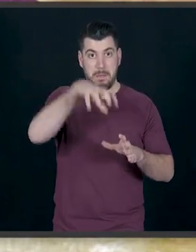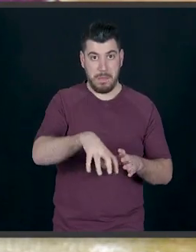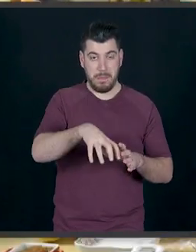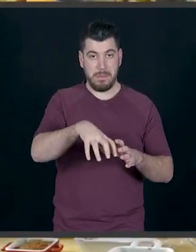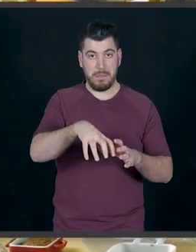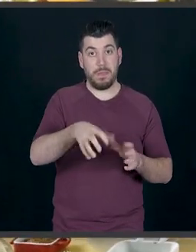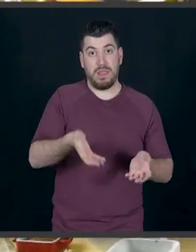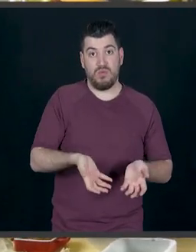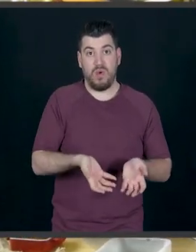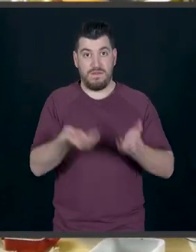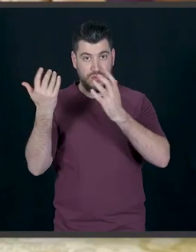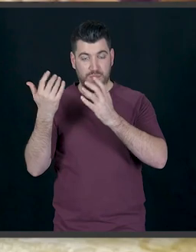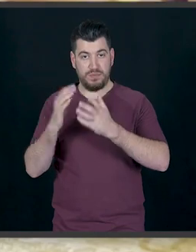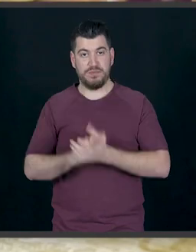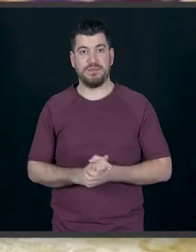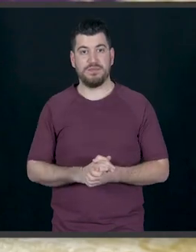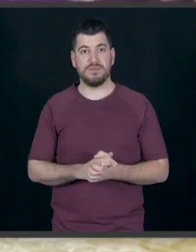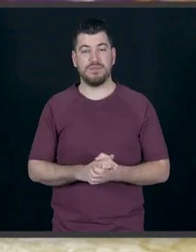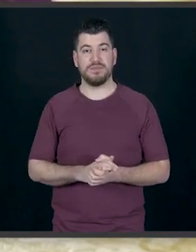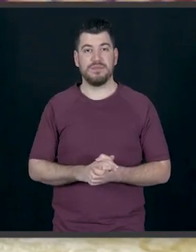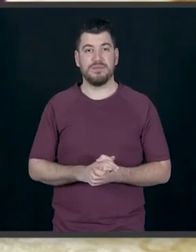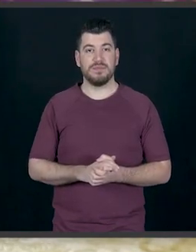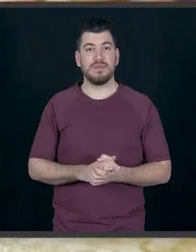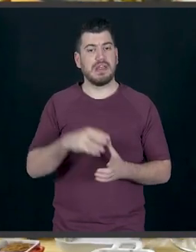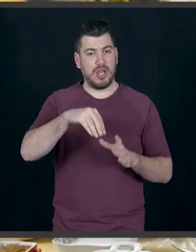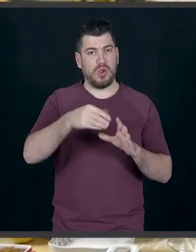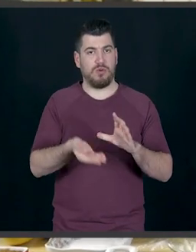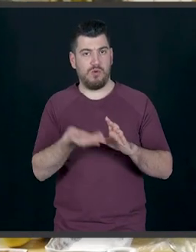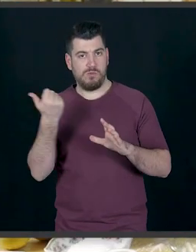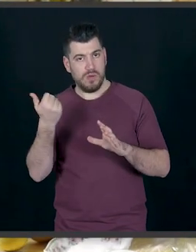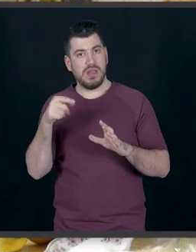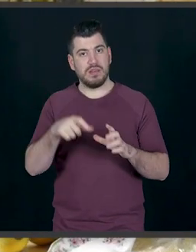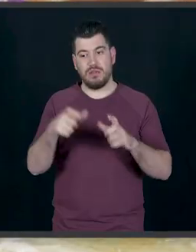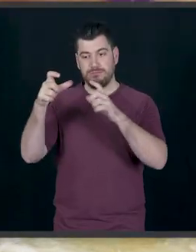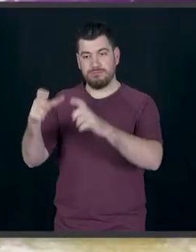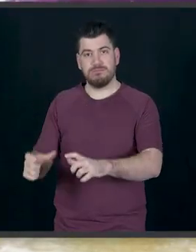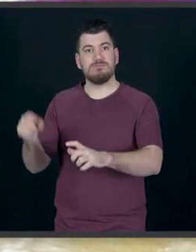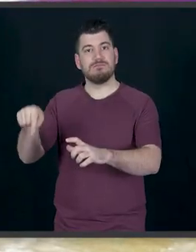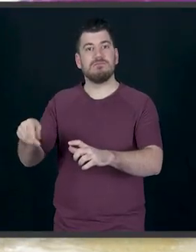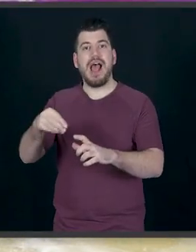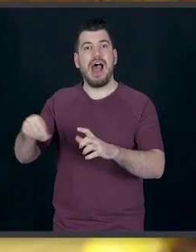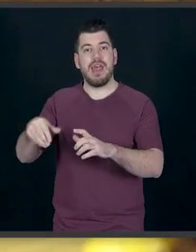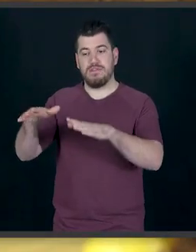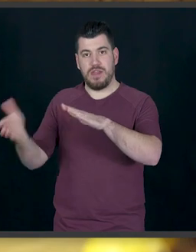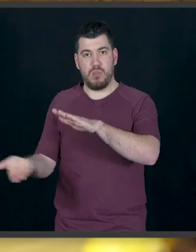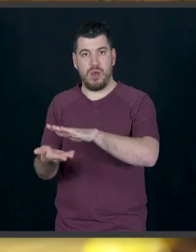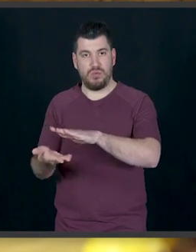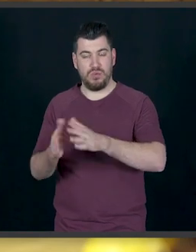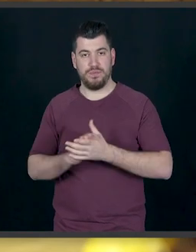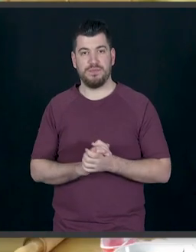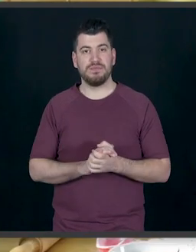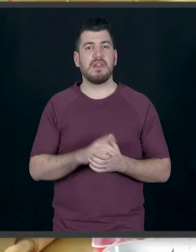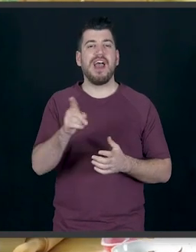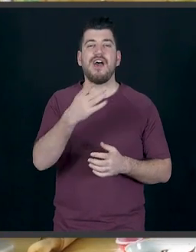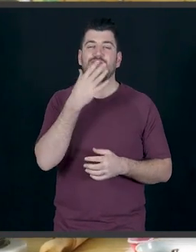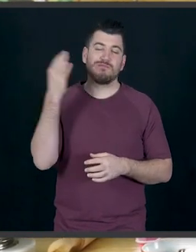βγάζω και το κεντρικό, το αφήνω πάνω στο αλεύρι. Κοιτάξτε, εντάξει, αυτά